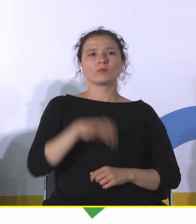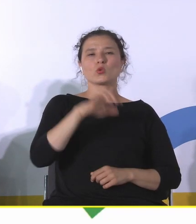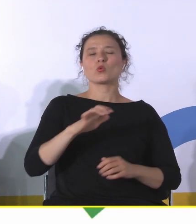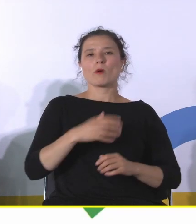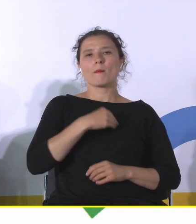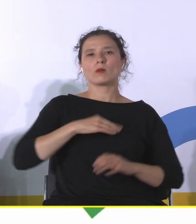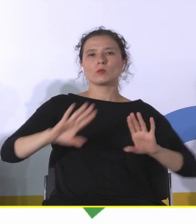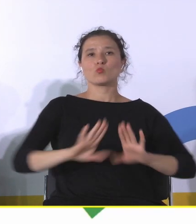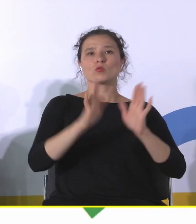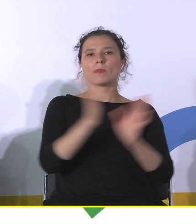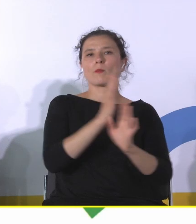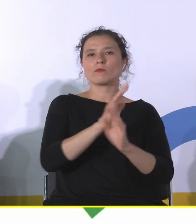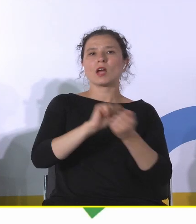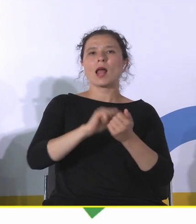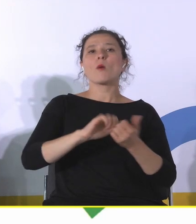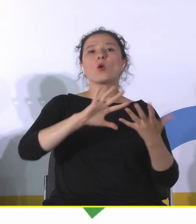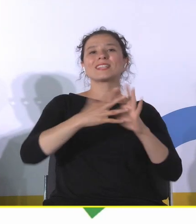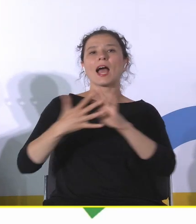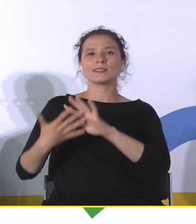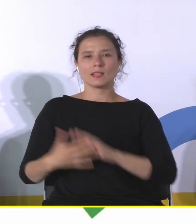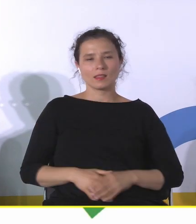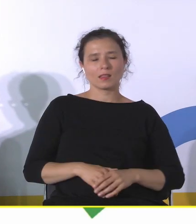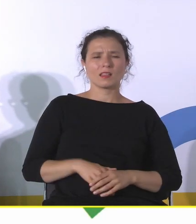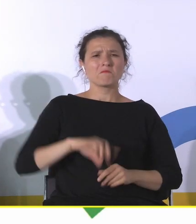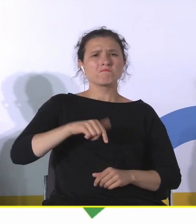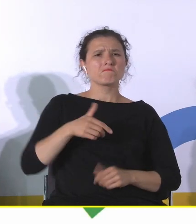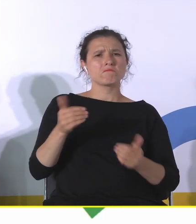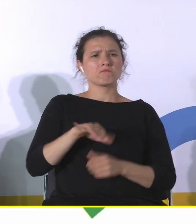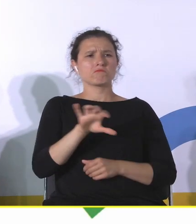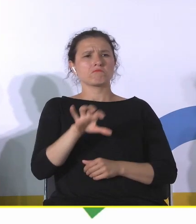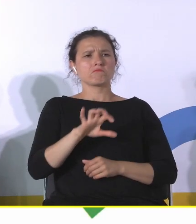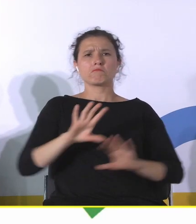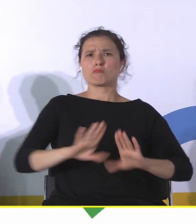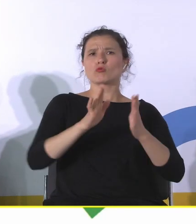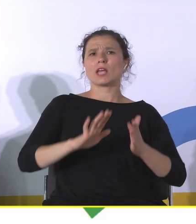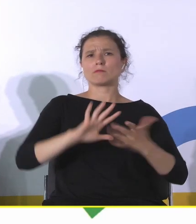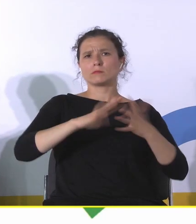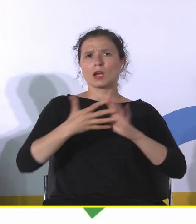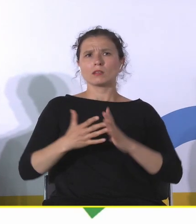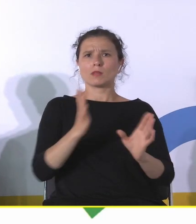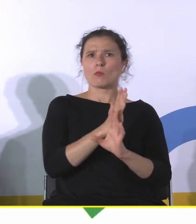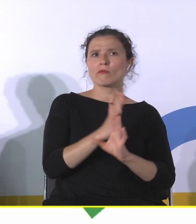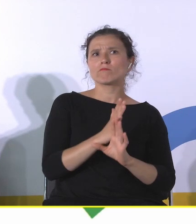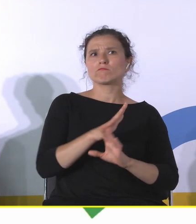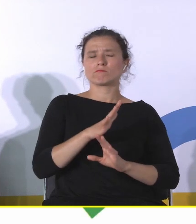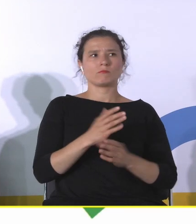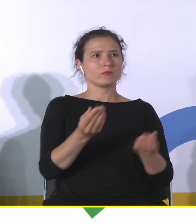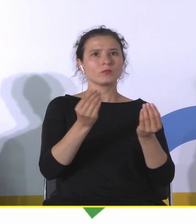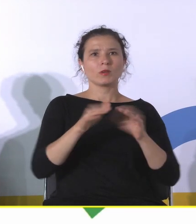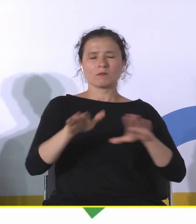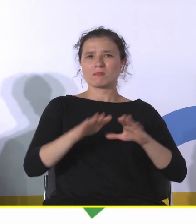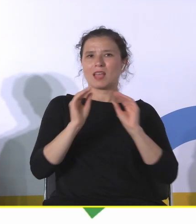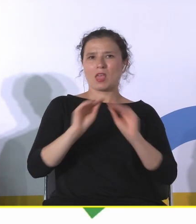powietrzu czy skanseny. I też możemy patrzeć na muzea na otwartym powietrzu jako fantastyczne miejsca edukacji